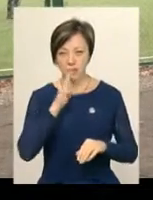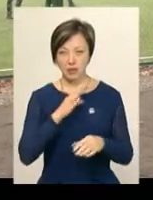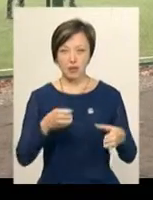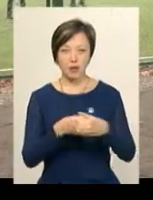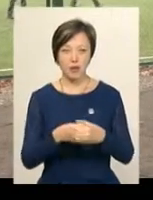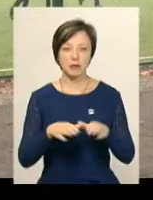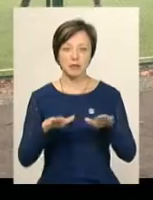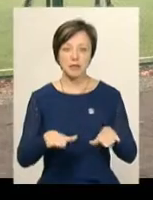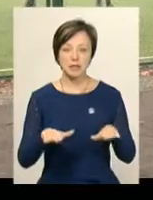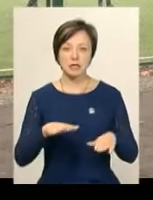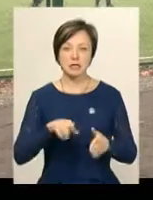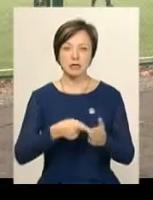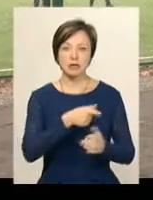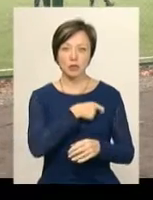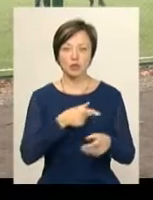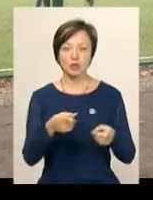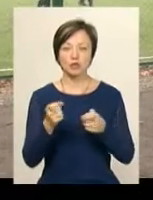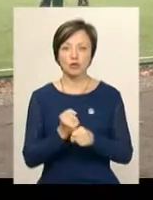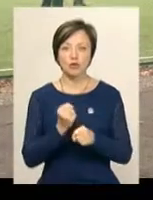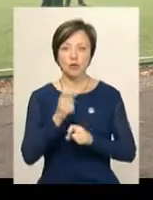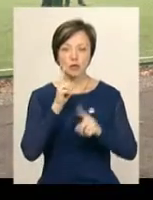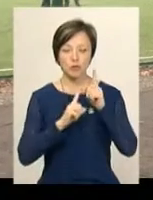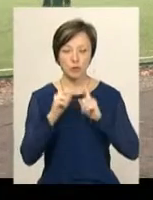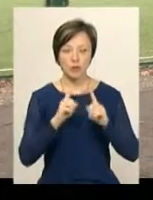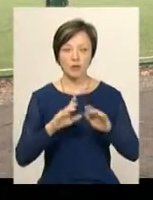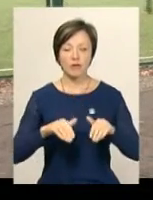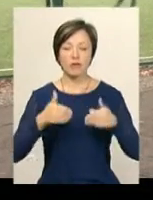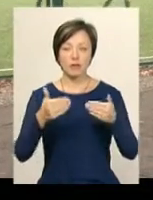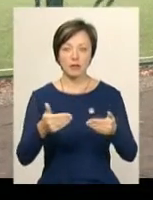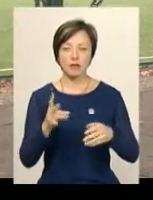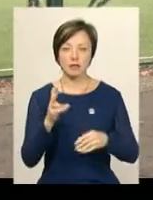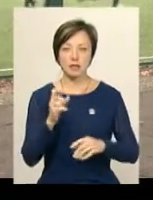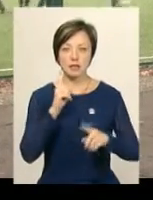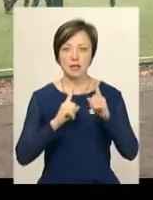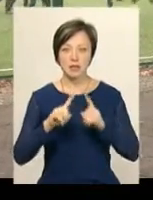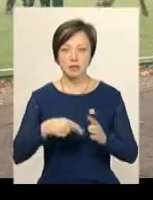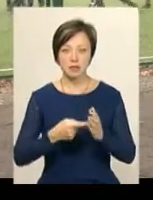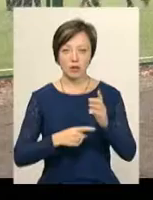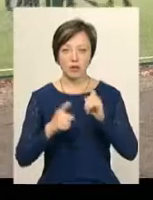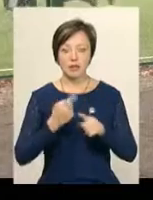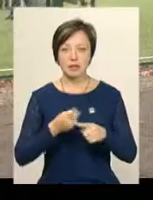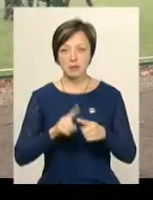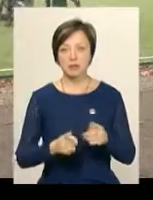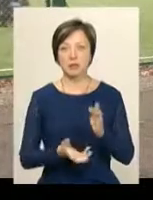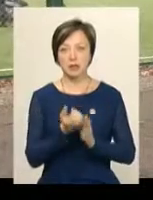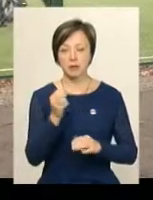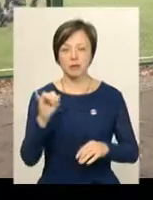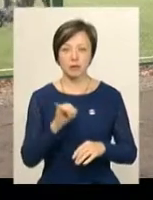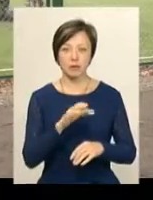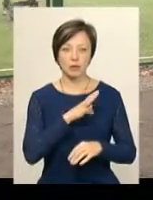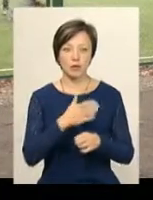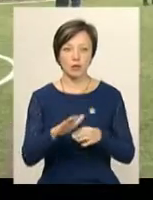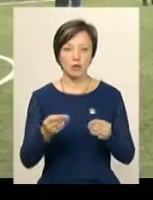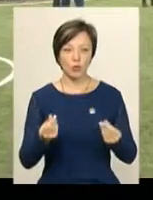громада, і міські депутати. Ми залучили, зробили збори, винесли це на сесію міської ради, сесія підтримала і були